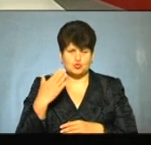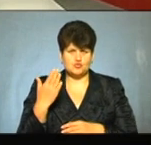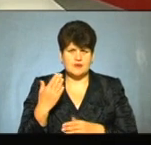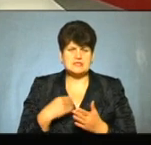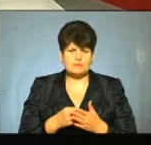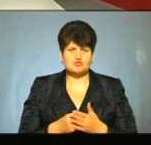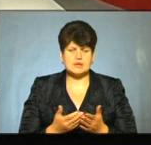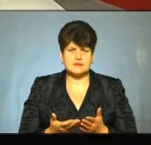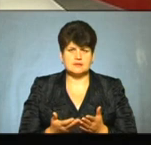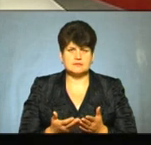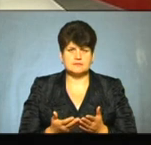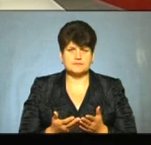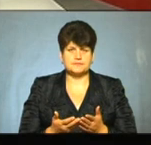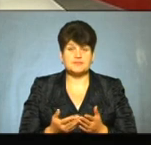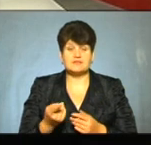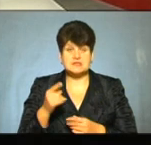бюджет, чи яка має бути послідовлення?